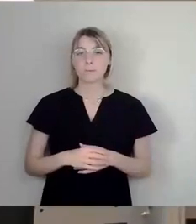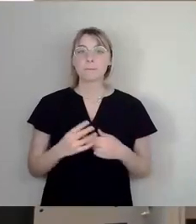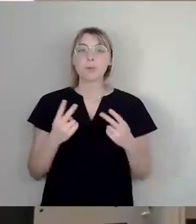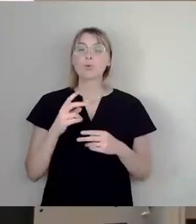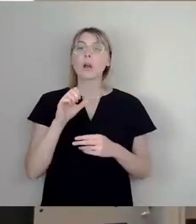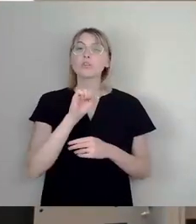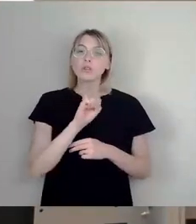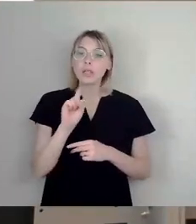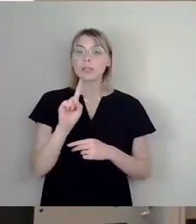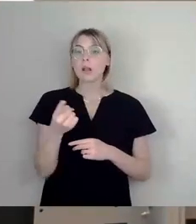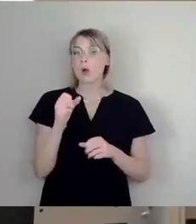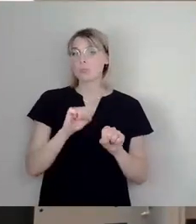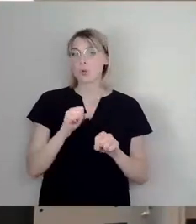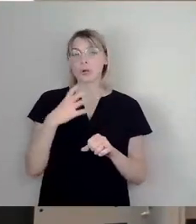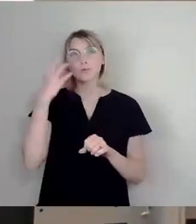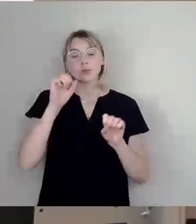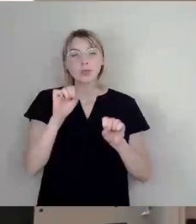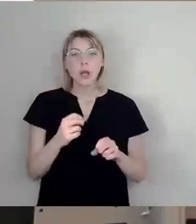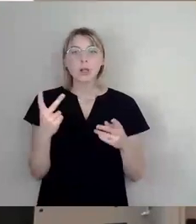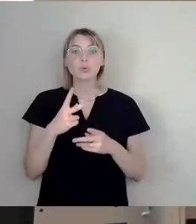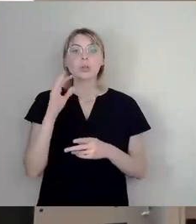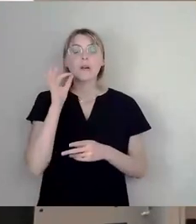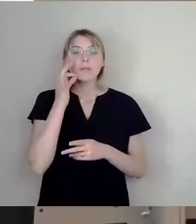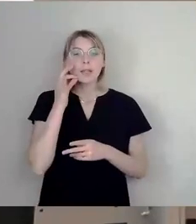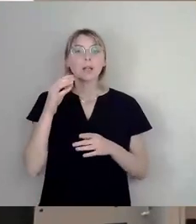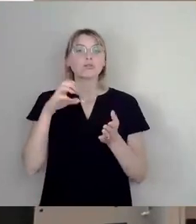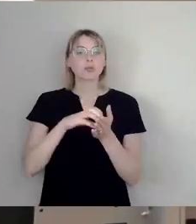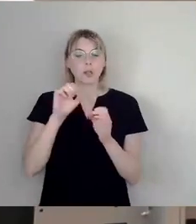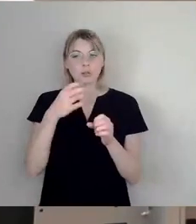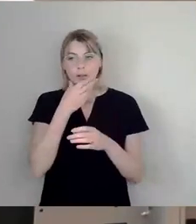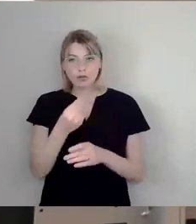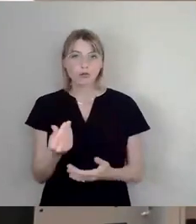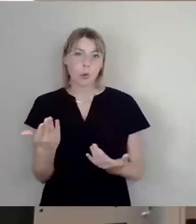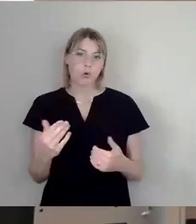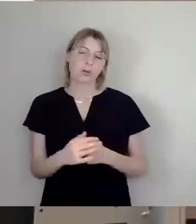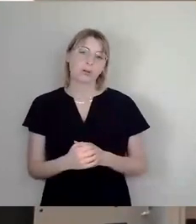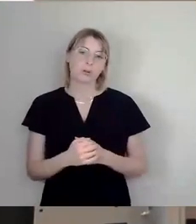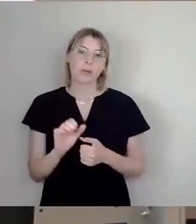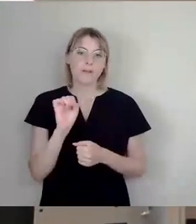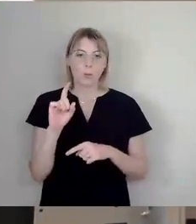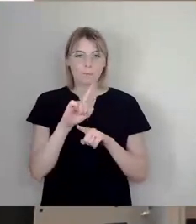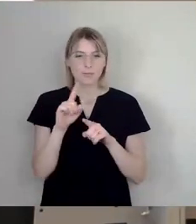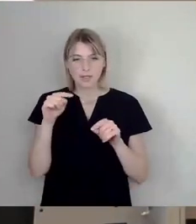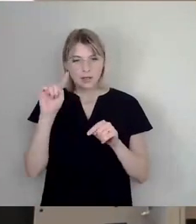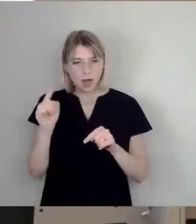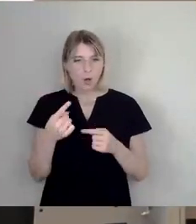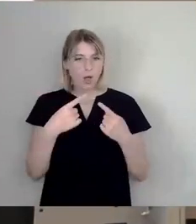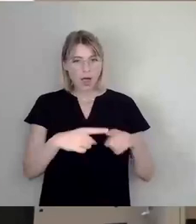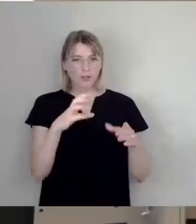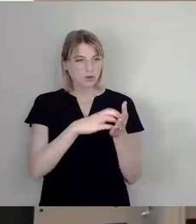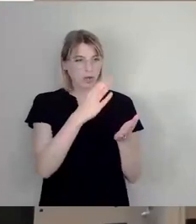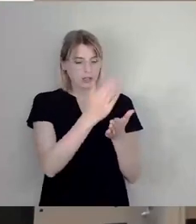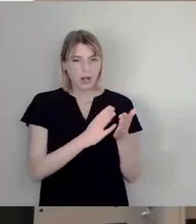gut vorstellen. Auch in der Friedrichstadt wäre das eine tolle Sache. Also warum eben nicht auch in diesen anderen Stadtteilen?